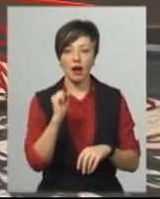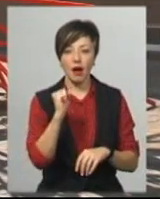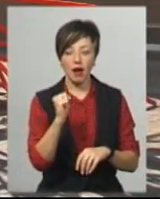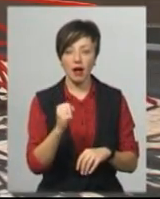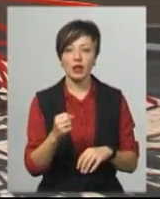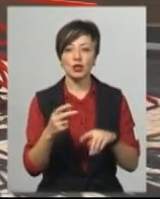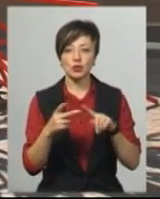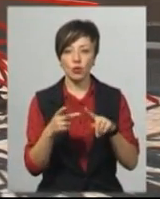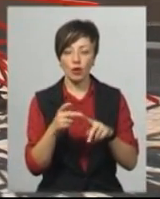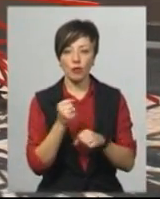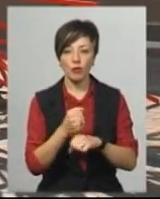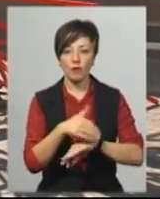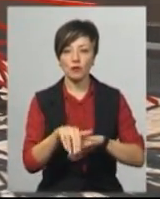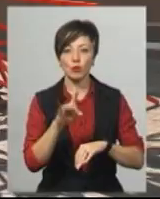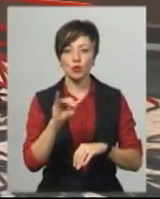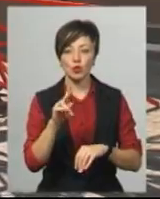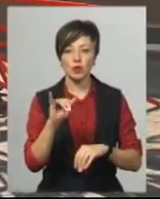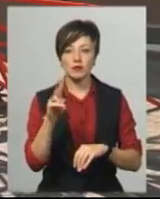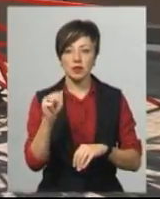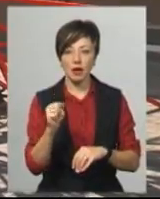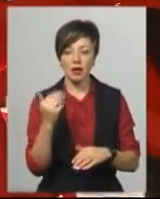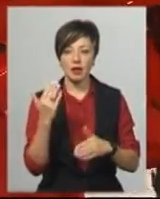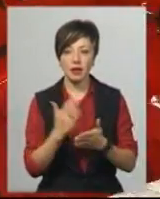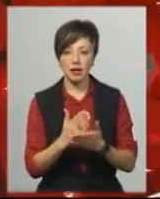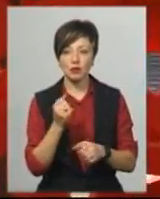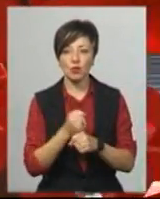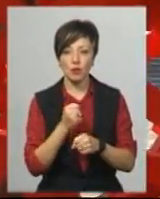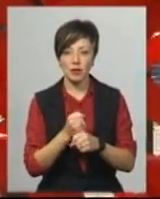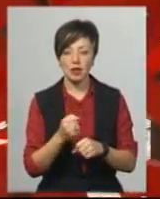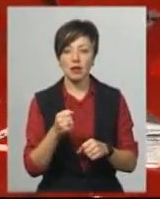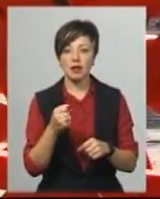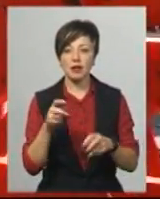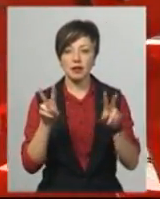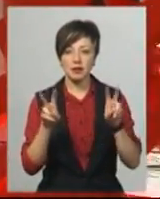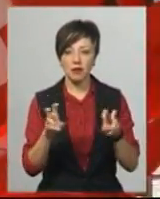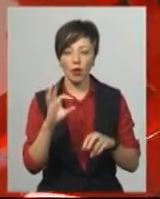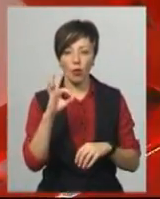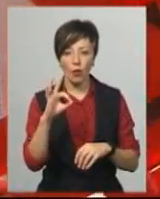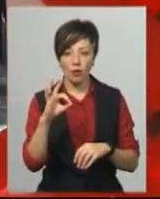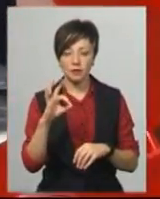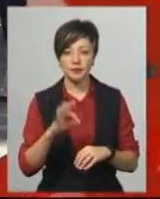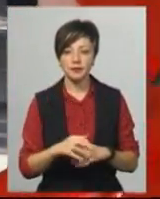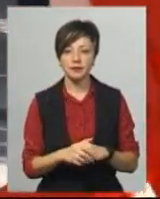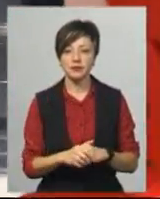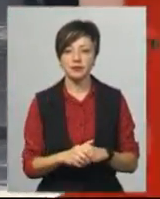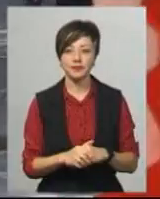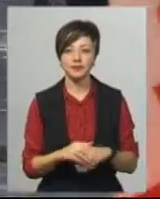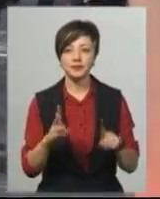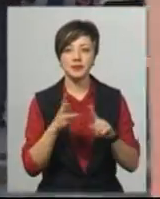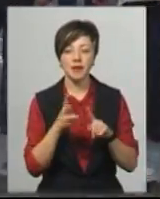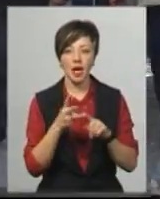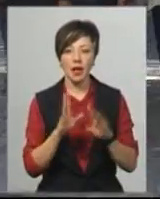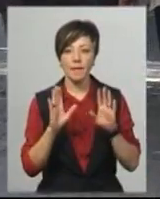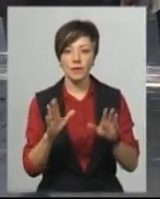Ще одна робота по Проскурівській вулиці, вона вже є зроблена. Це робота, яка називається «О», буква «О», і третя